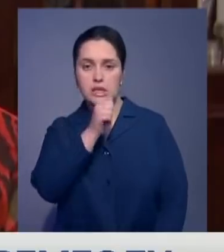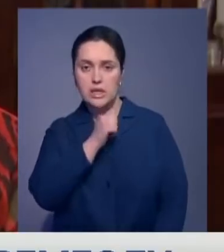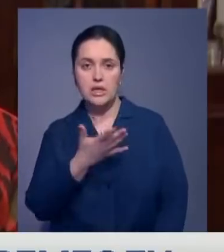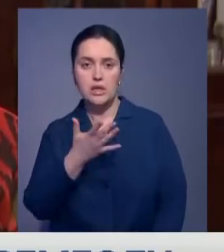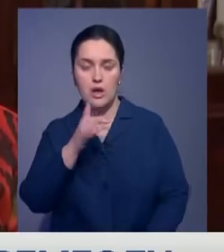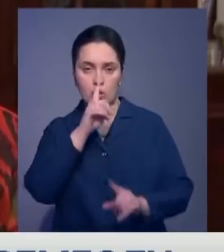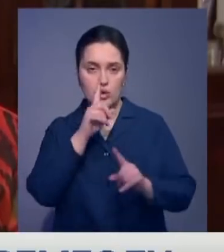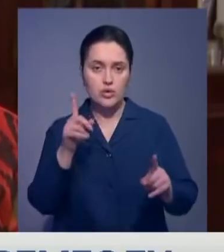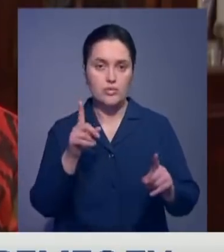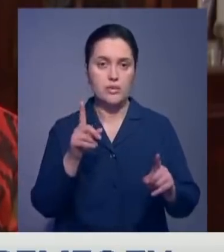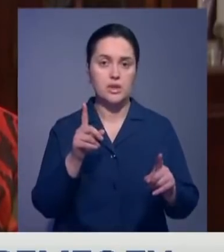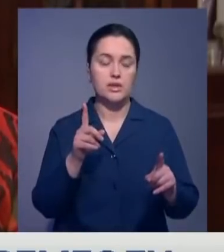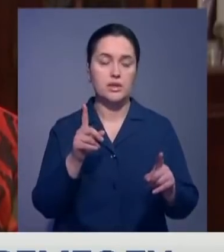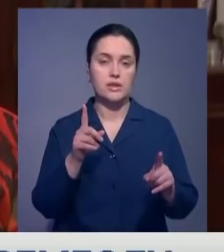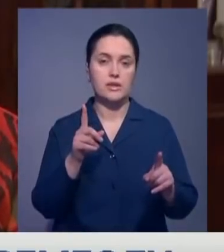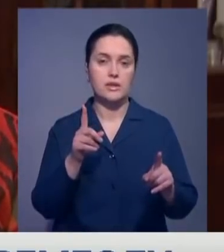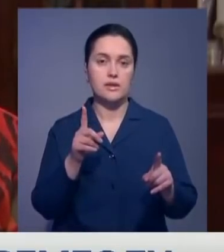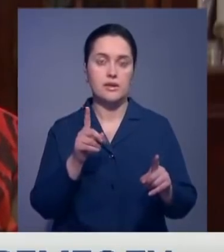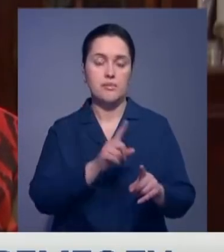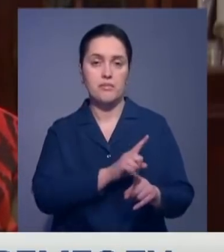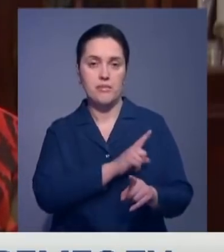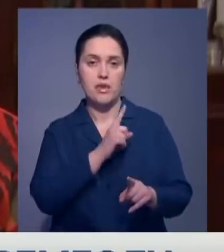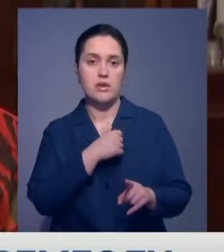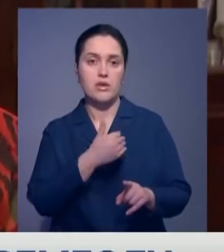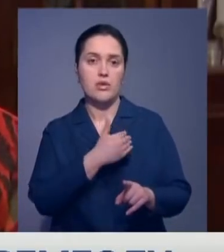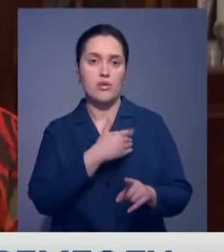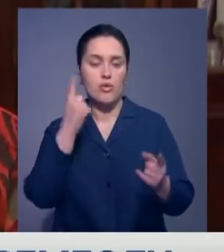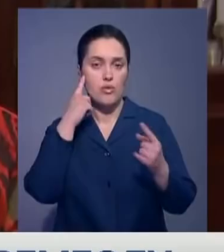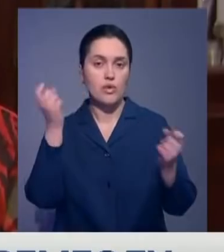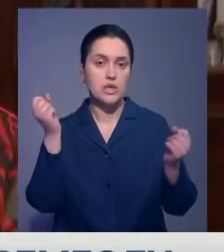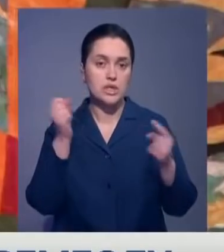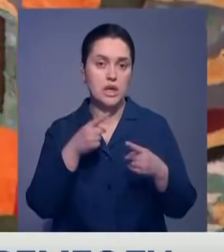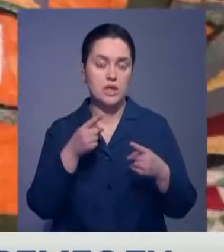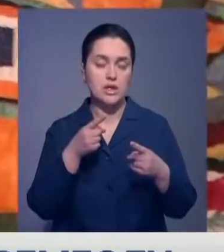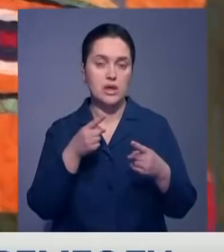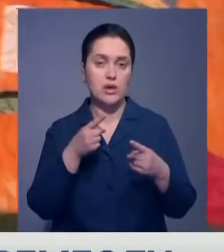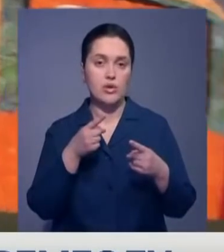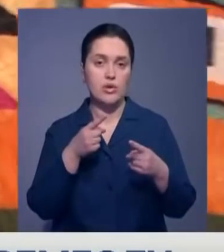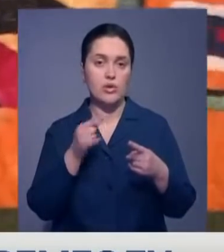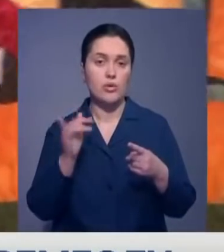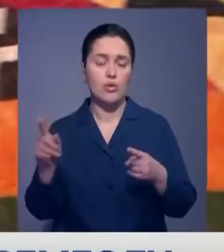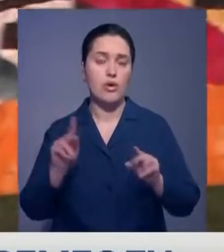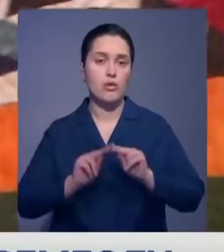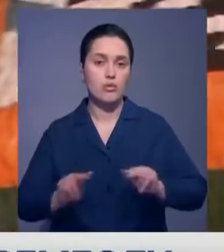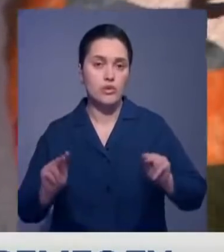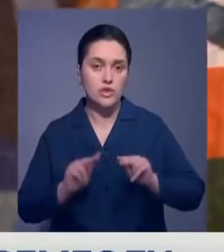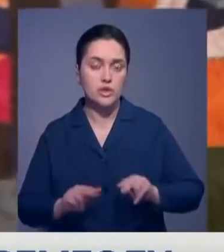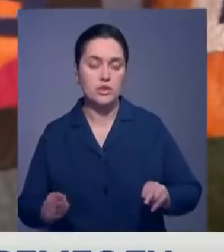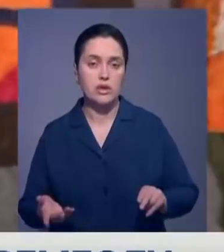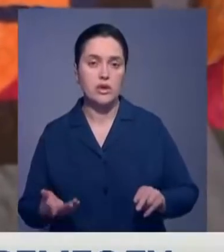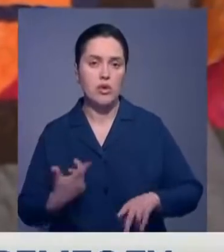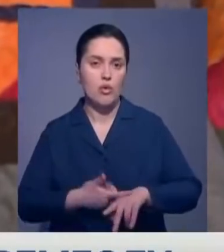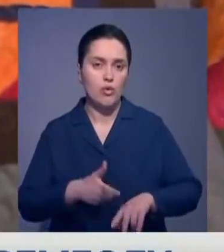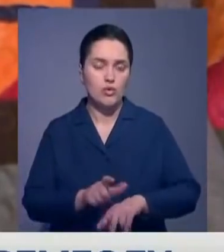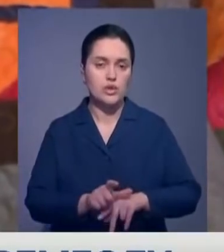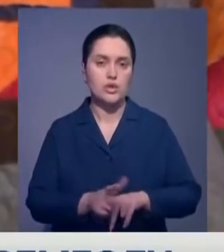все изюминки этого мастерства, мне хотелось именно обучиться. У Гульмиры она как учитель и очень